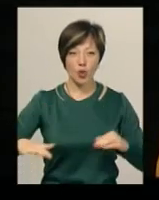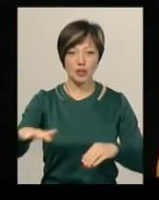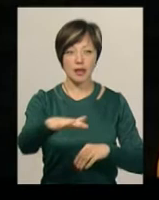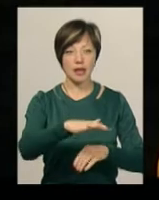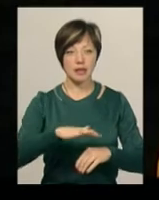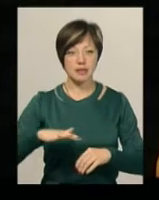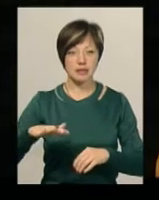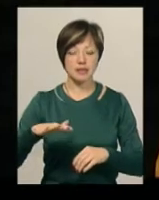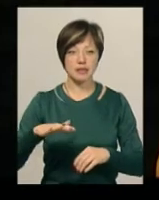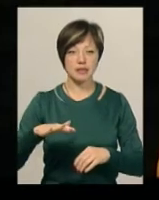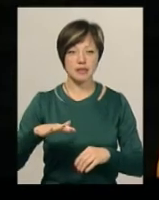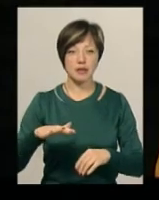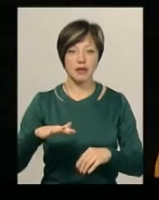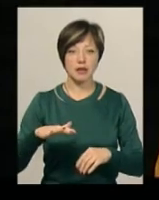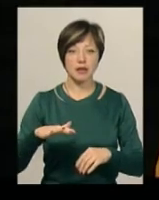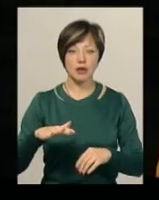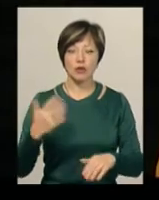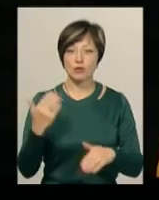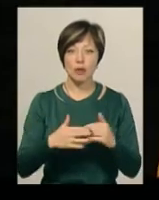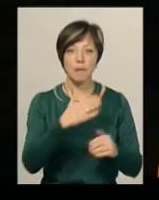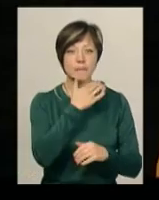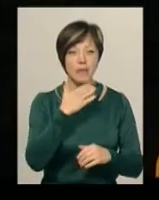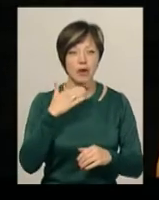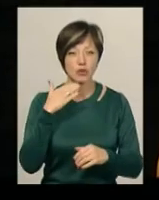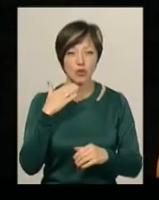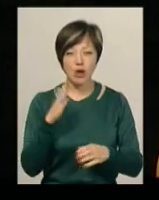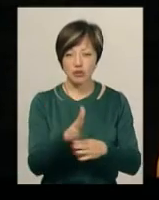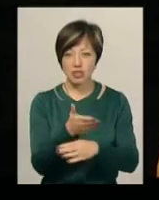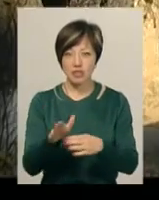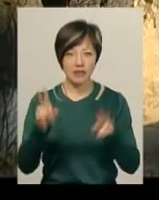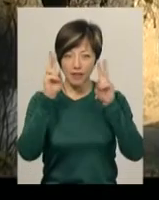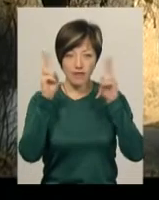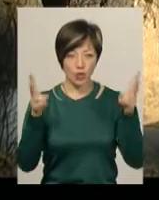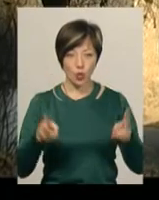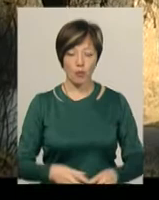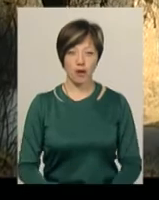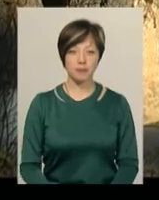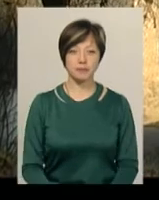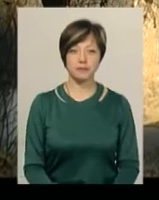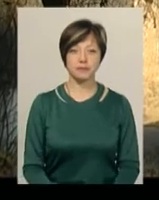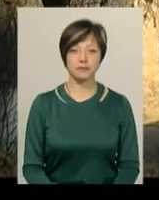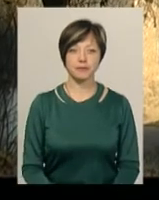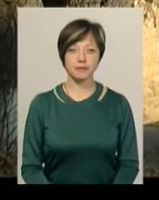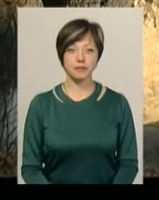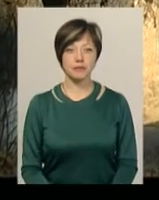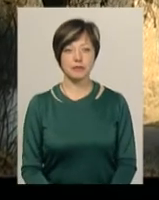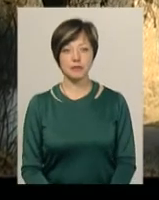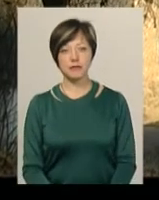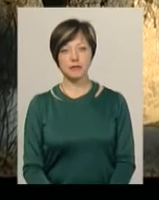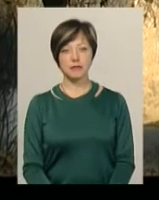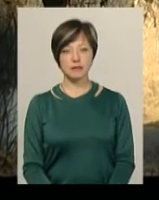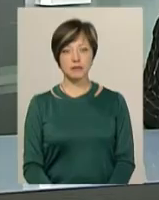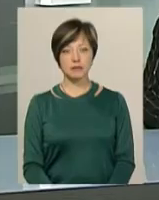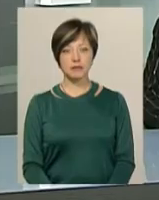нам в досить багатьох частях невидома. Світлана Поробок, Дем'ян Цегольник, Новини, Поділяцентр.